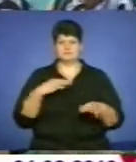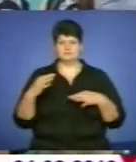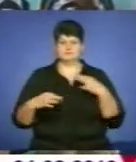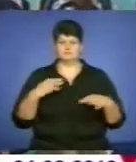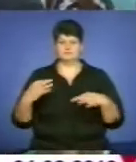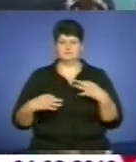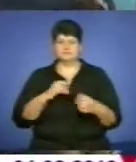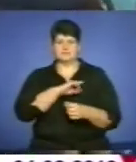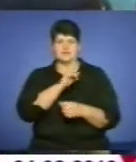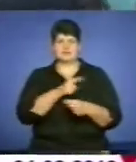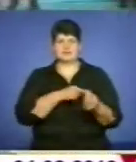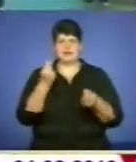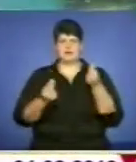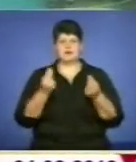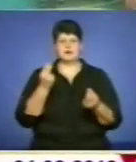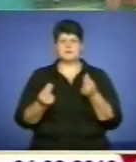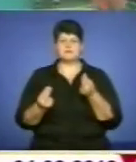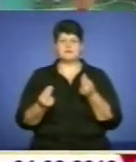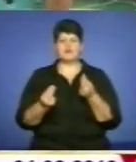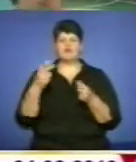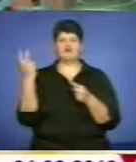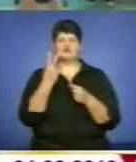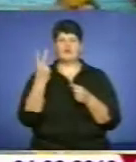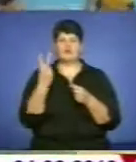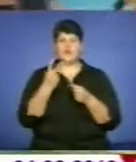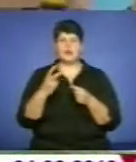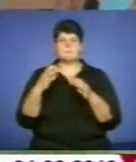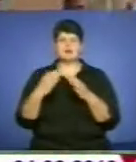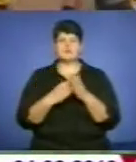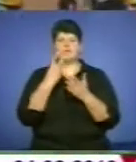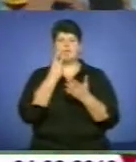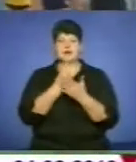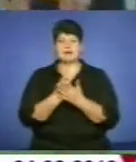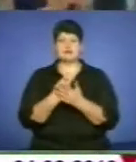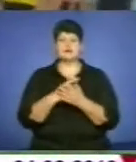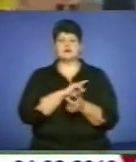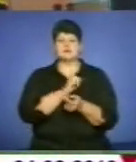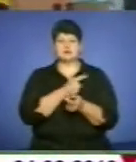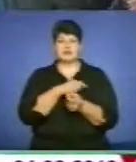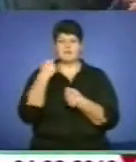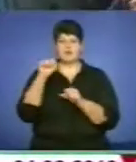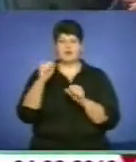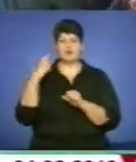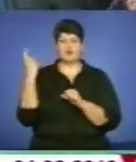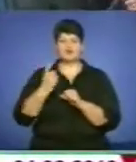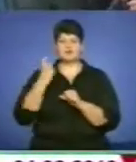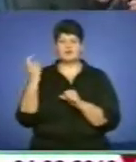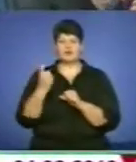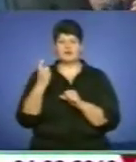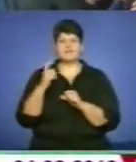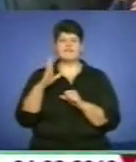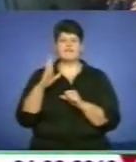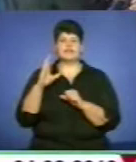і цікава ігра. В обох матчах глядачі побачили переконливі перемоги господарів. У першій грі вінчанки